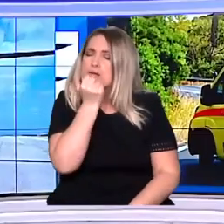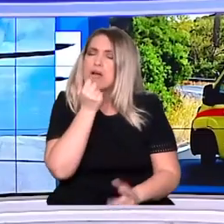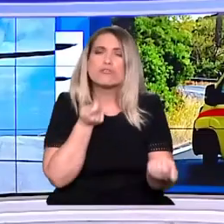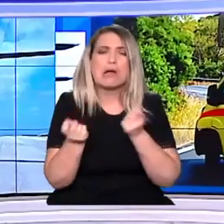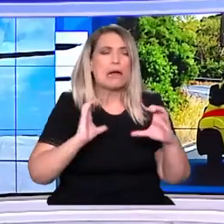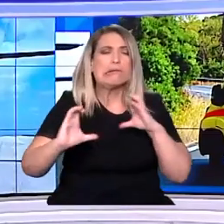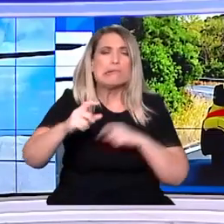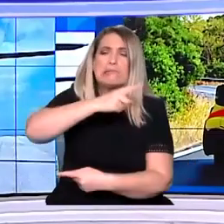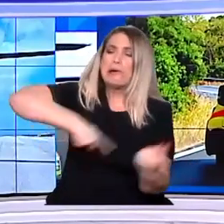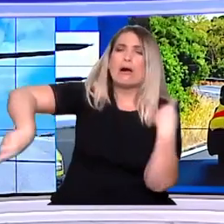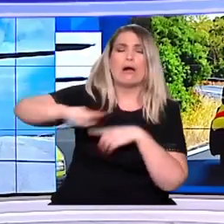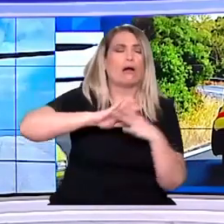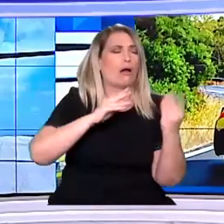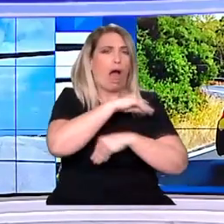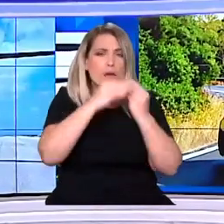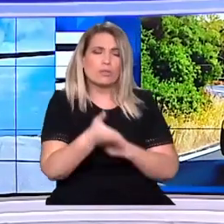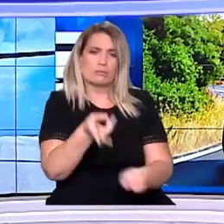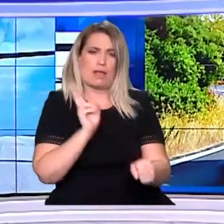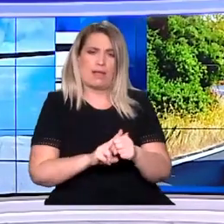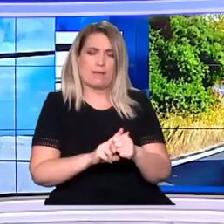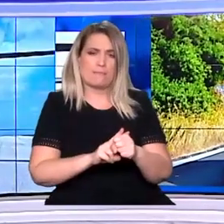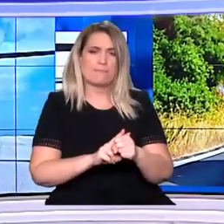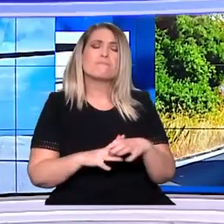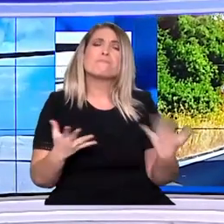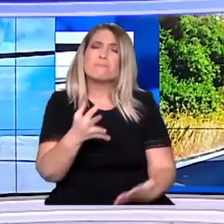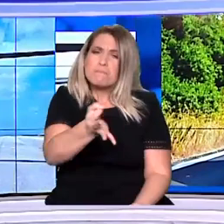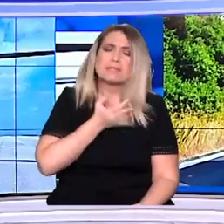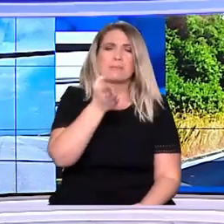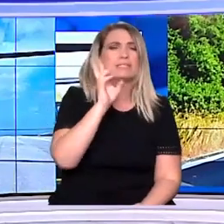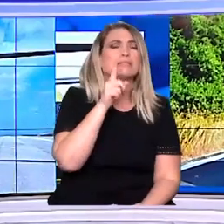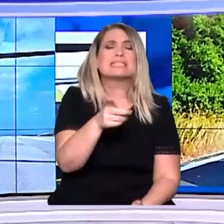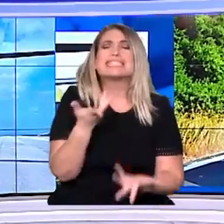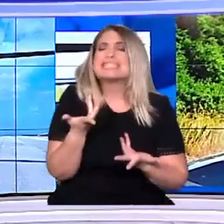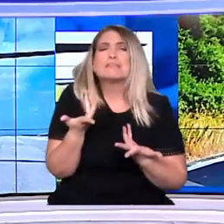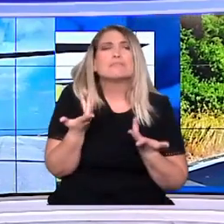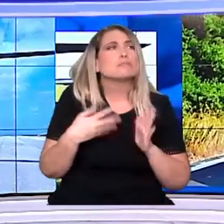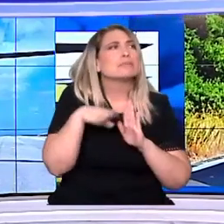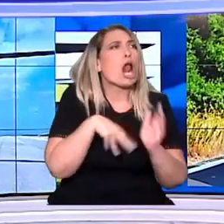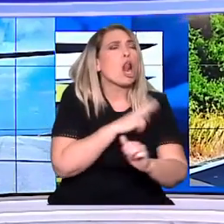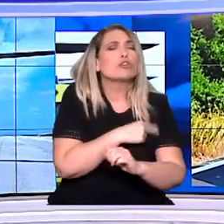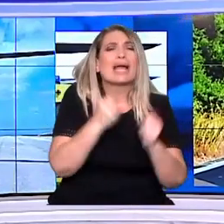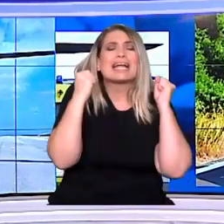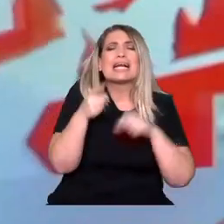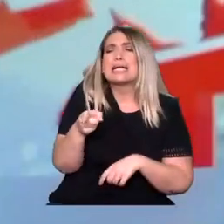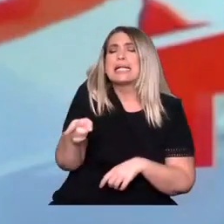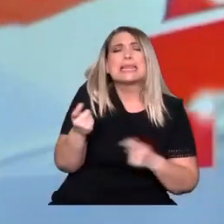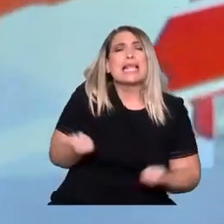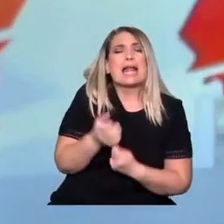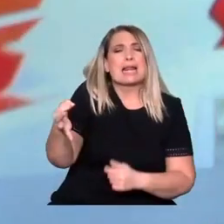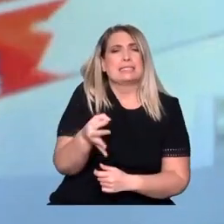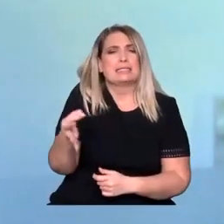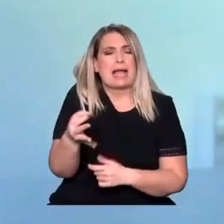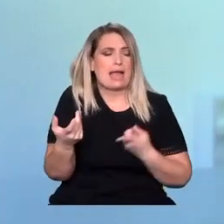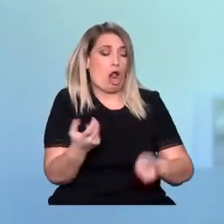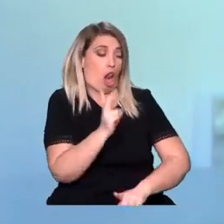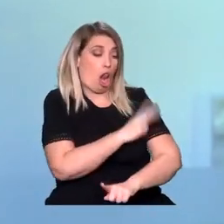Πάμε λίγο στη Ρία πρώτα. Γιατί, πώς λειτουργεί το σύστημα. Στην Κάρπαθο πάει ο άνθρωπος στο νοσοκομείο, λένε οι γιατροί του περιστατικού ενισοβόρου πρέπει να πάει στη Ρόδο.